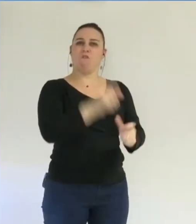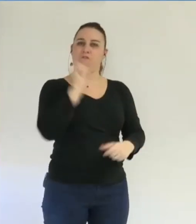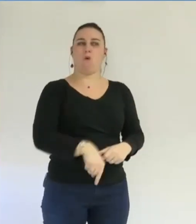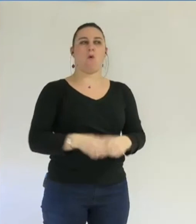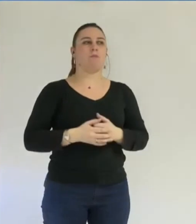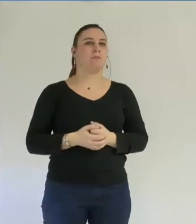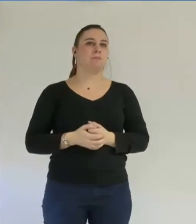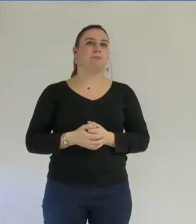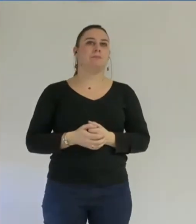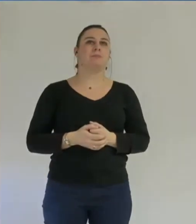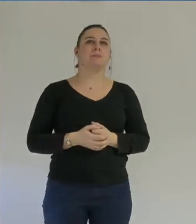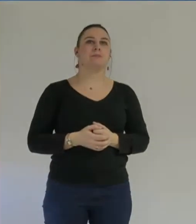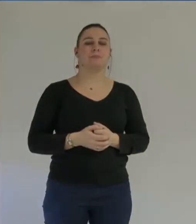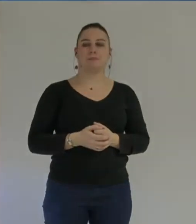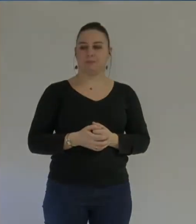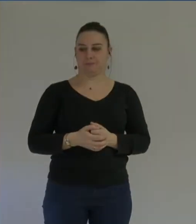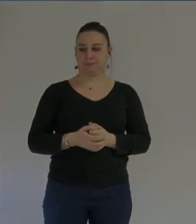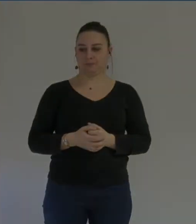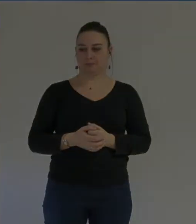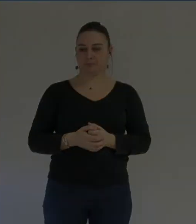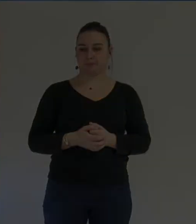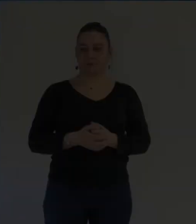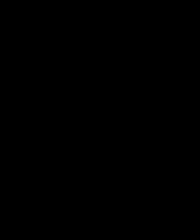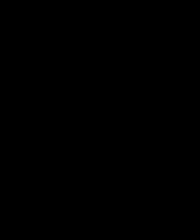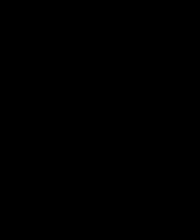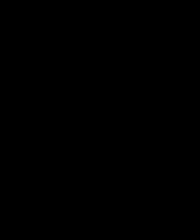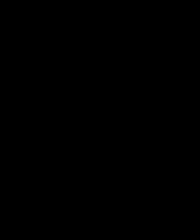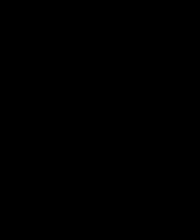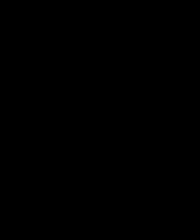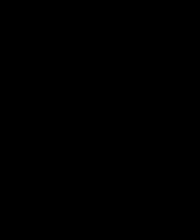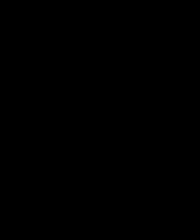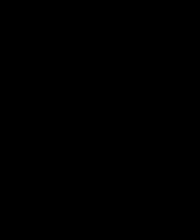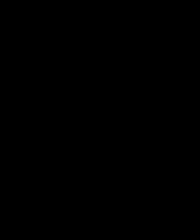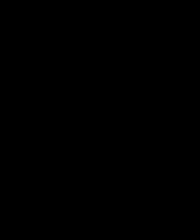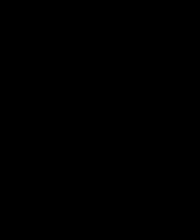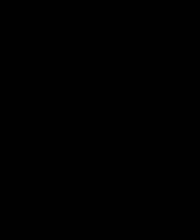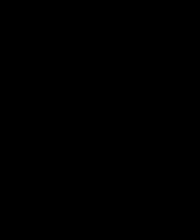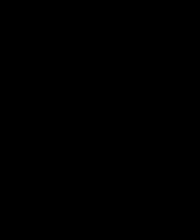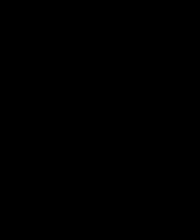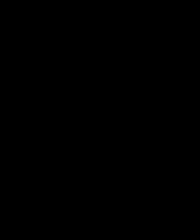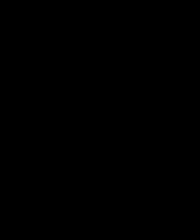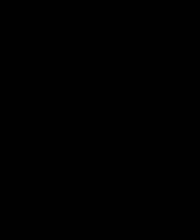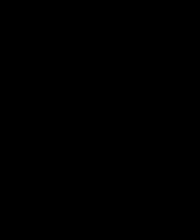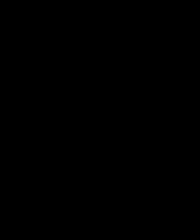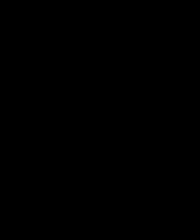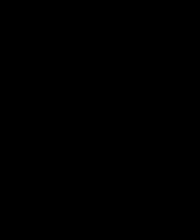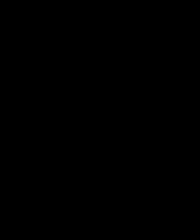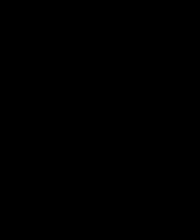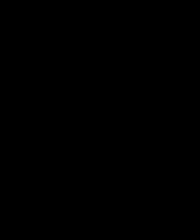-titrage Radio-Canada Sous